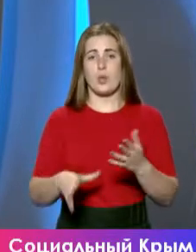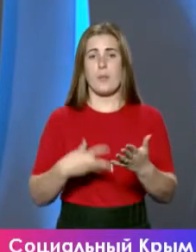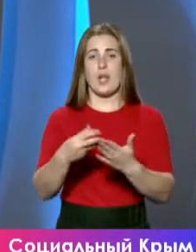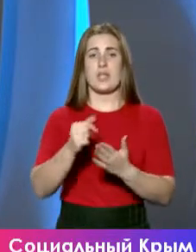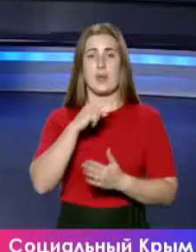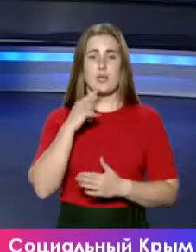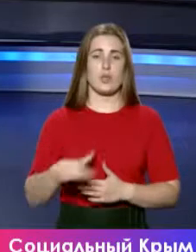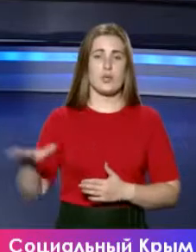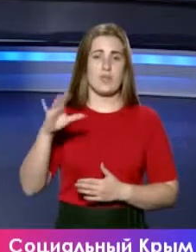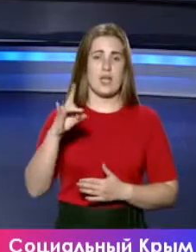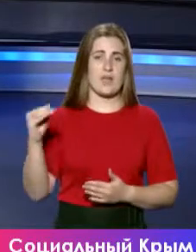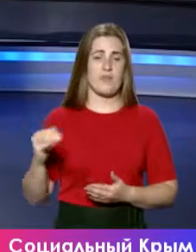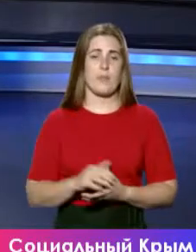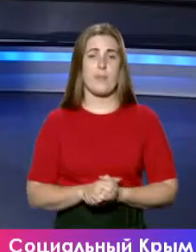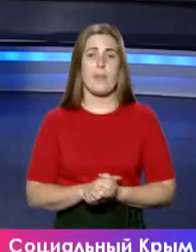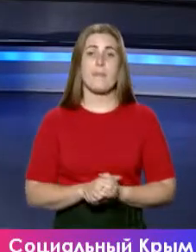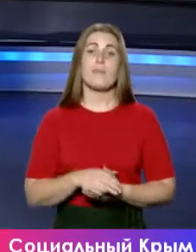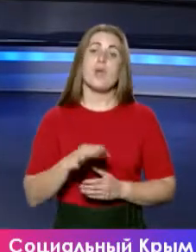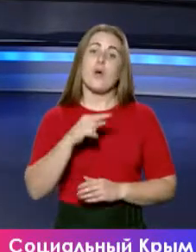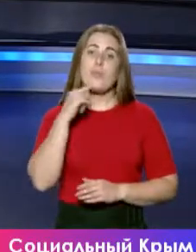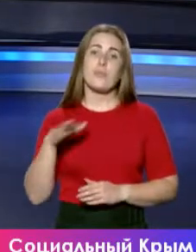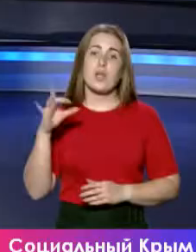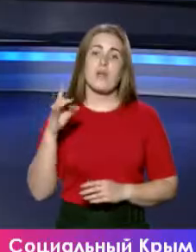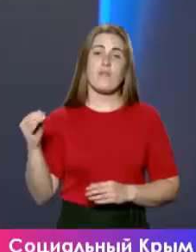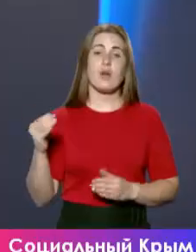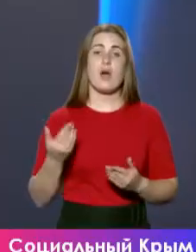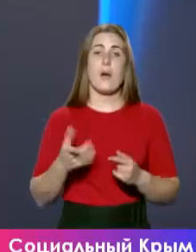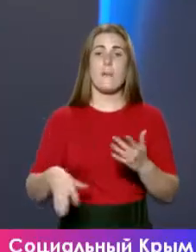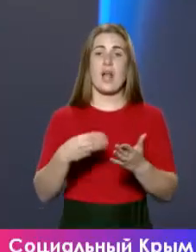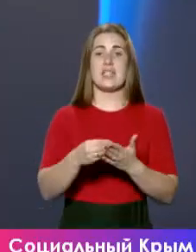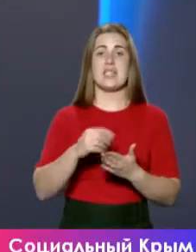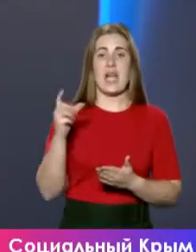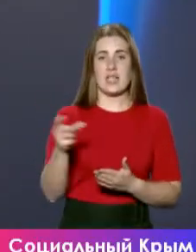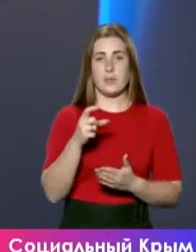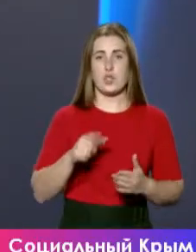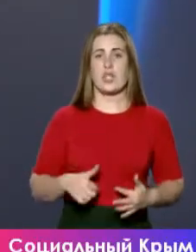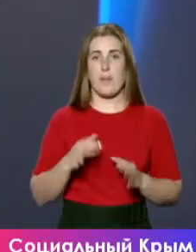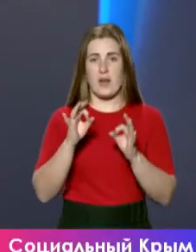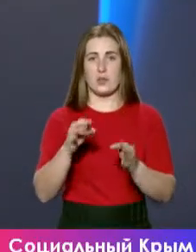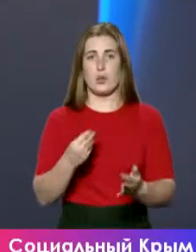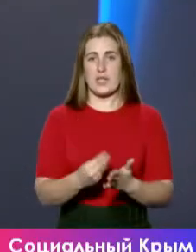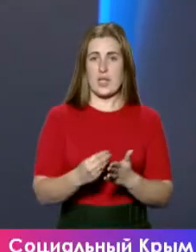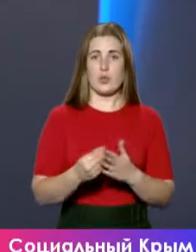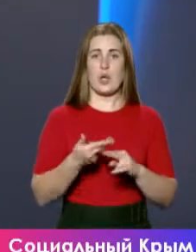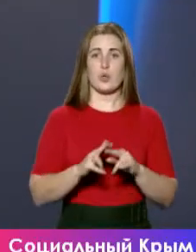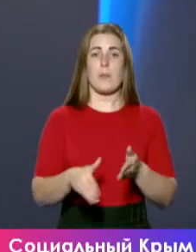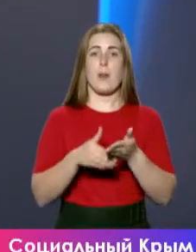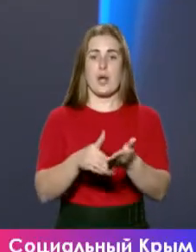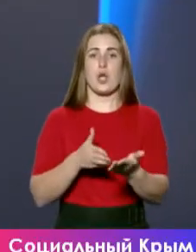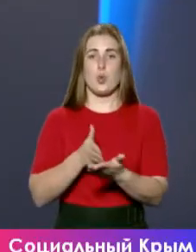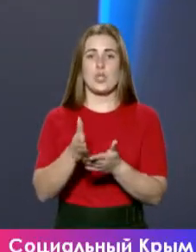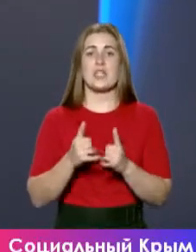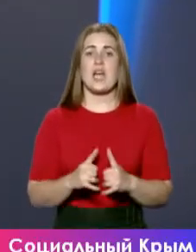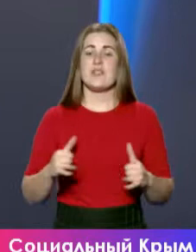на материковой части России. — Ну вот на материковой части России платят экономически оправданную цену, которая помогает отрасли